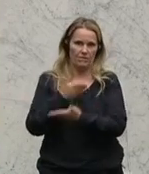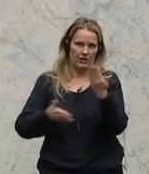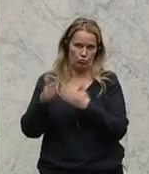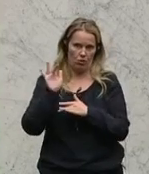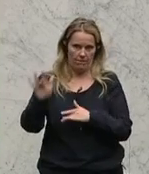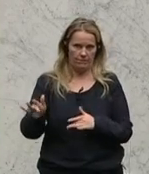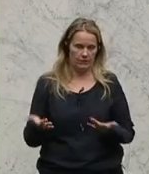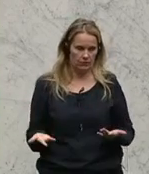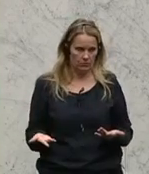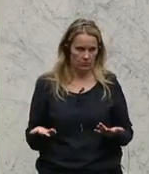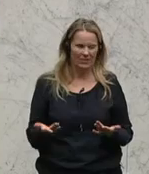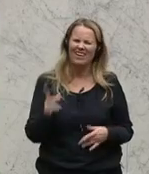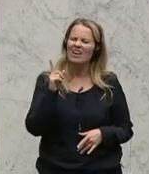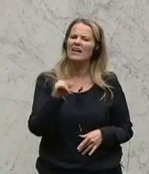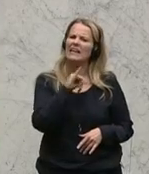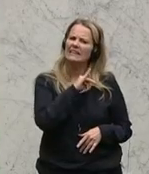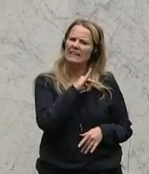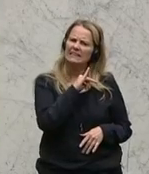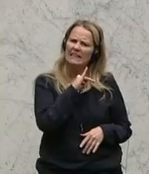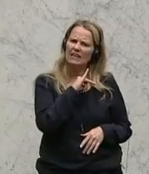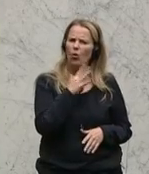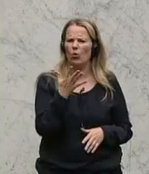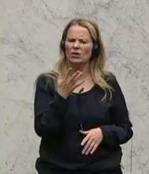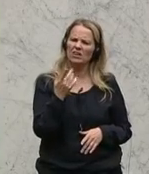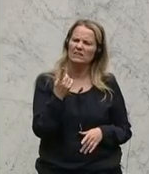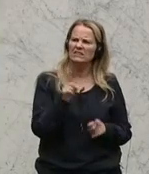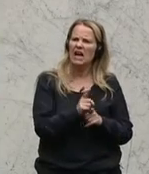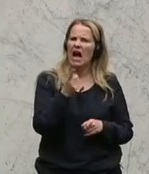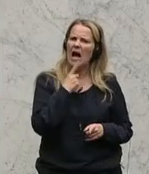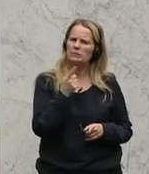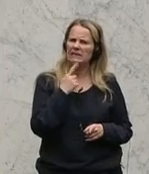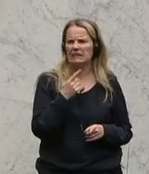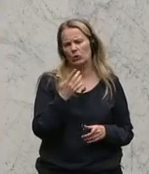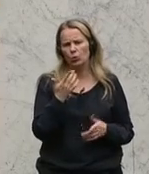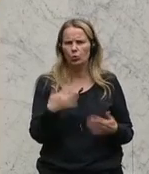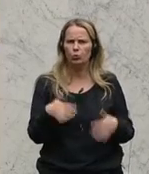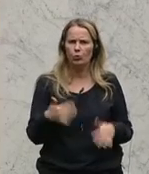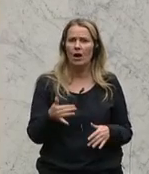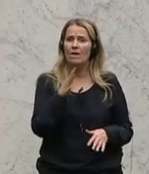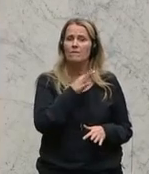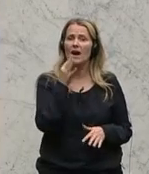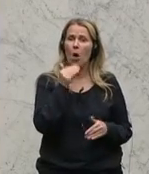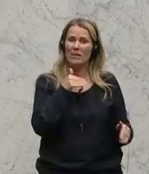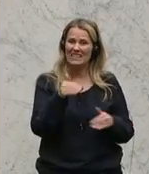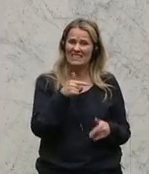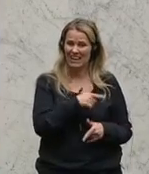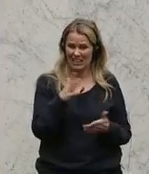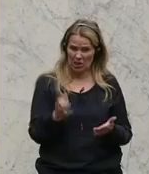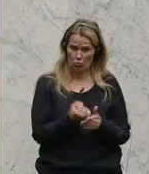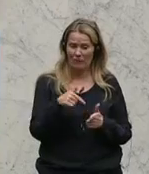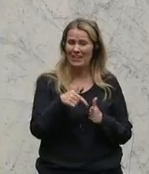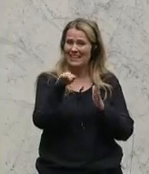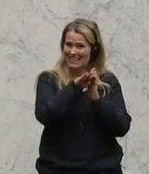Das Interessante dabei oder halt das Fahrlässige für mich ist Folgendes. Die Frau Minister hat es geschafft, in dieses